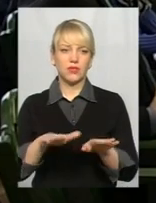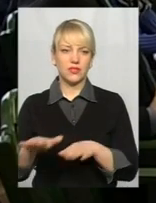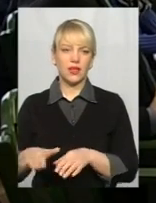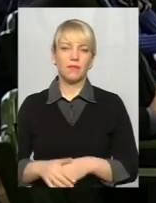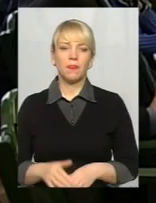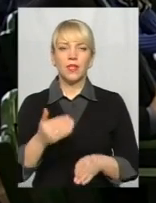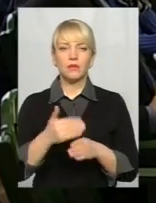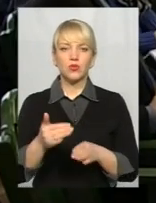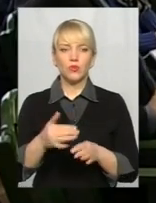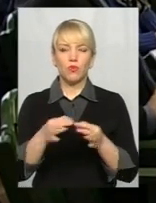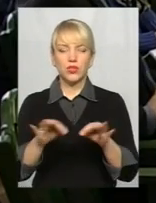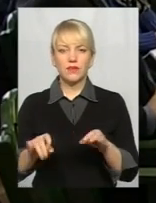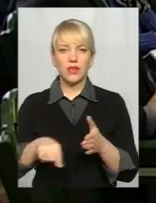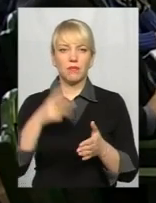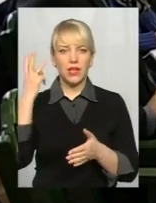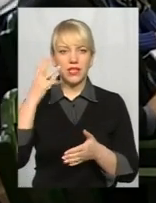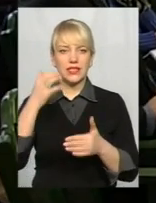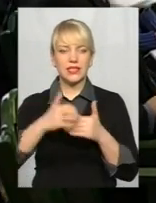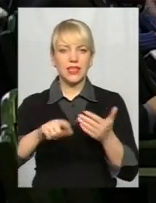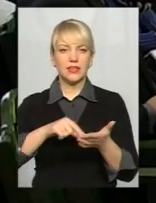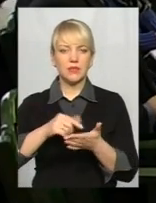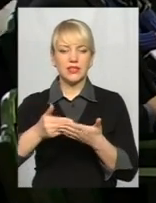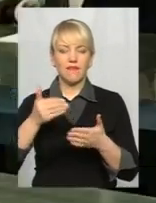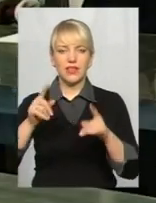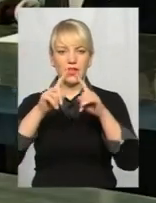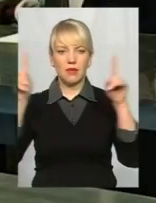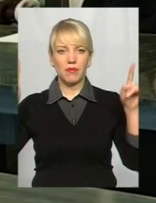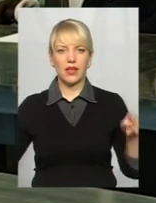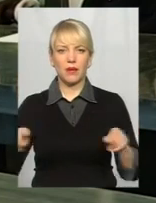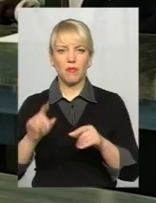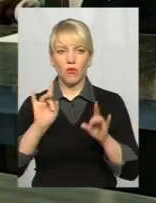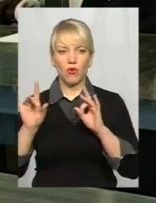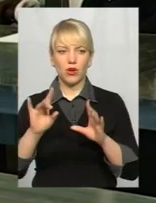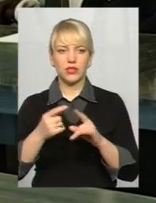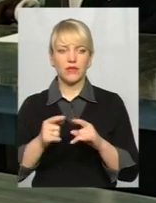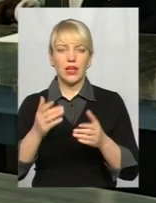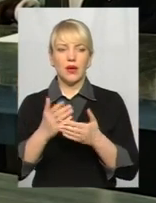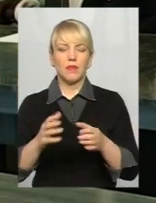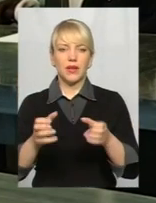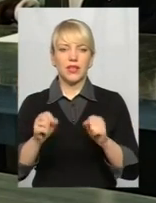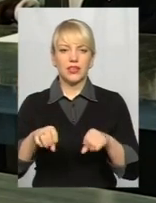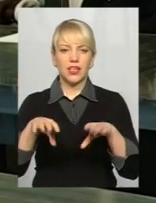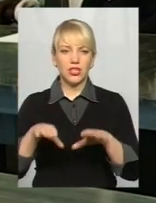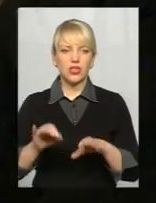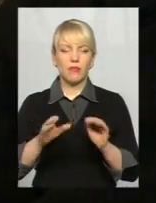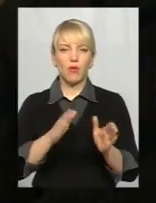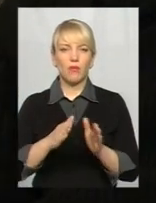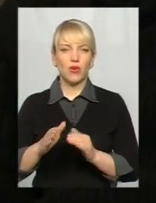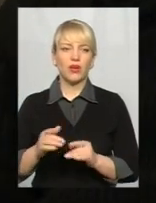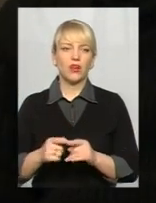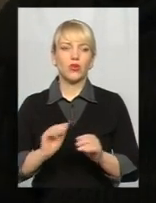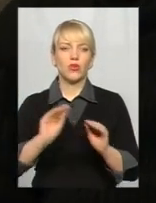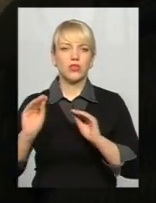Поступове звільнення Хмельницького серед місця від бігбордів передбачено проєктом рішення про порядок розміщення зовнішньої реклами. А от